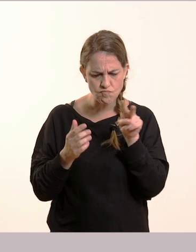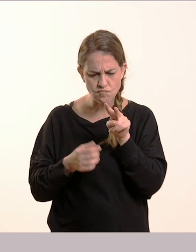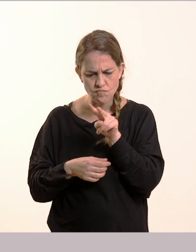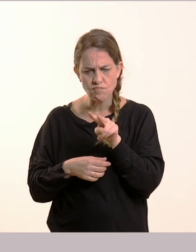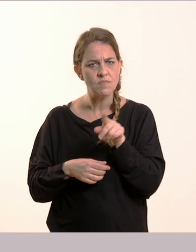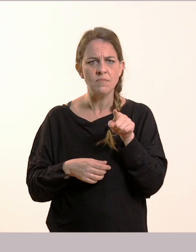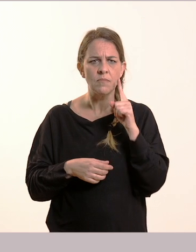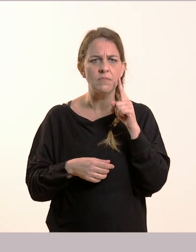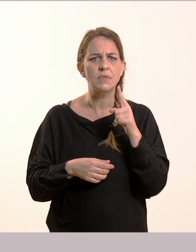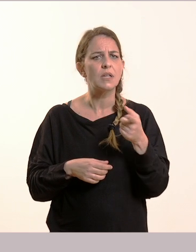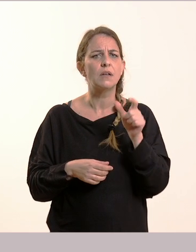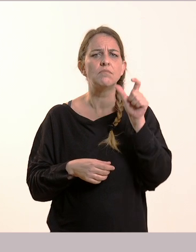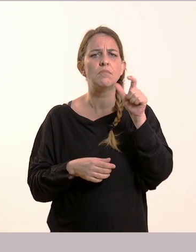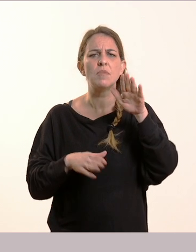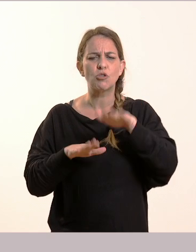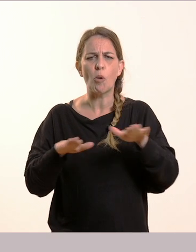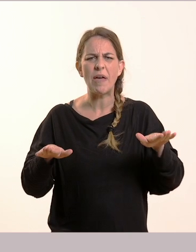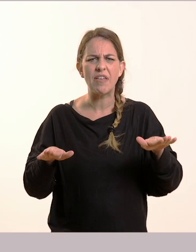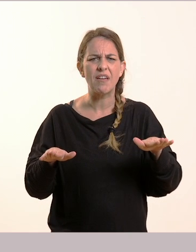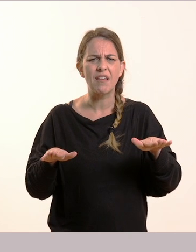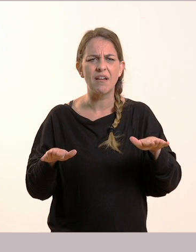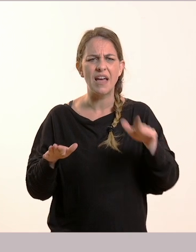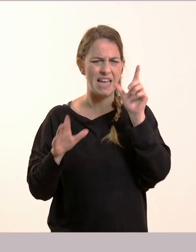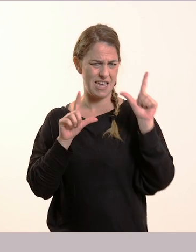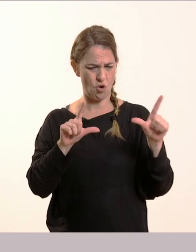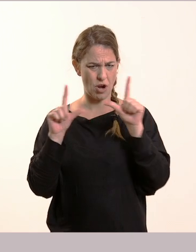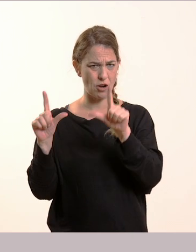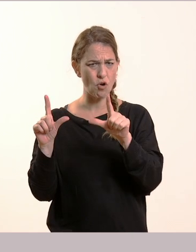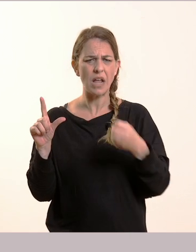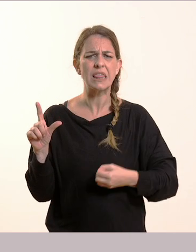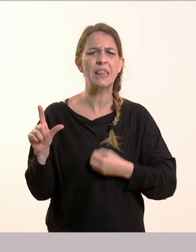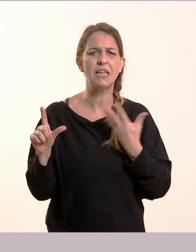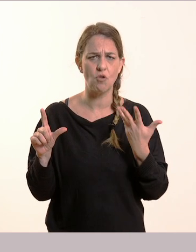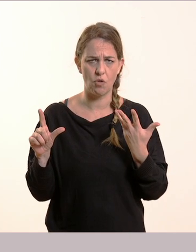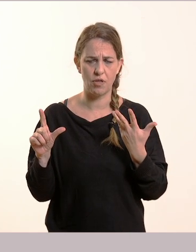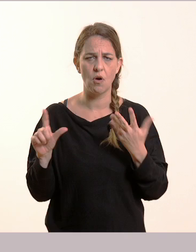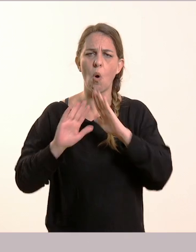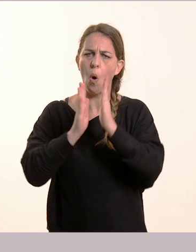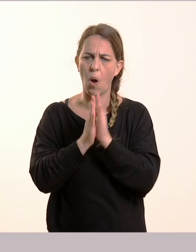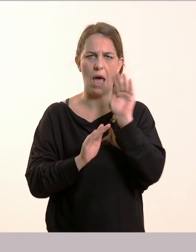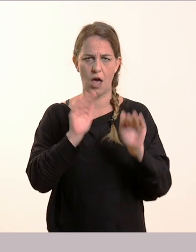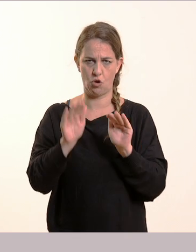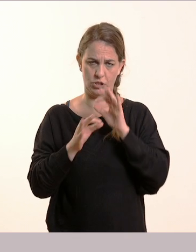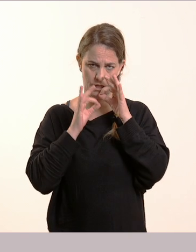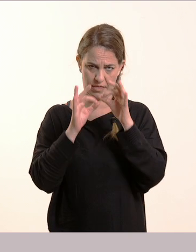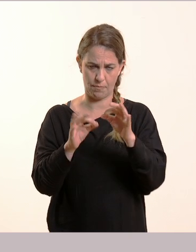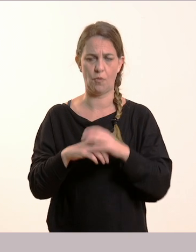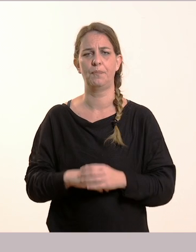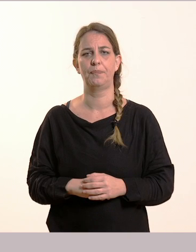παρακάτω εικόνες. Θα σας τις διαβάσω πρώτα όλες τις ερωτήσεις, για να τις πούμε συνολικά για κάθε εικόνα. Για να μην τα λέμε μία-μία.